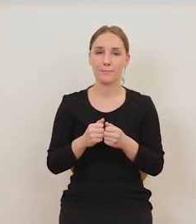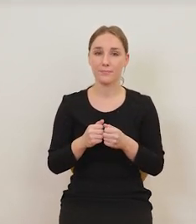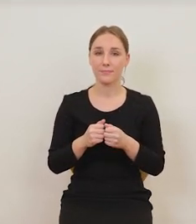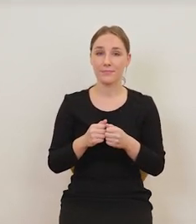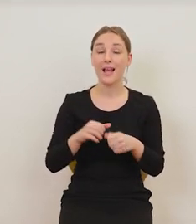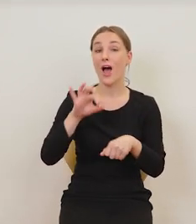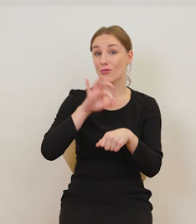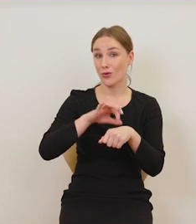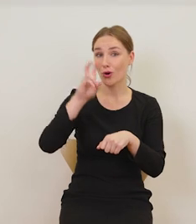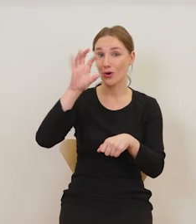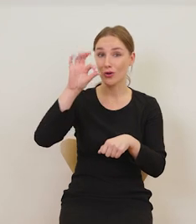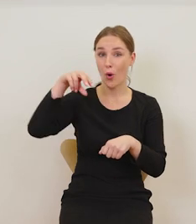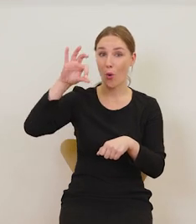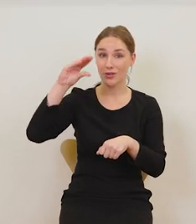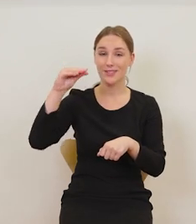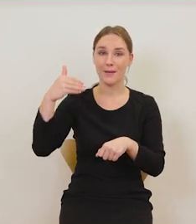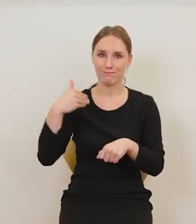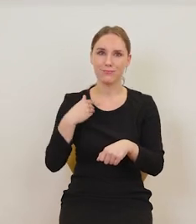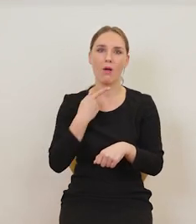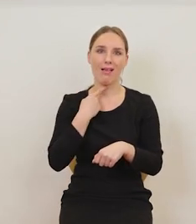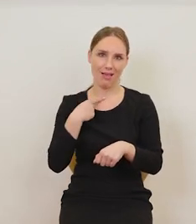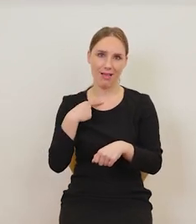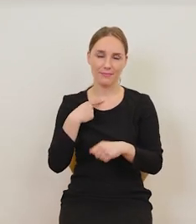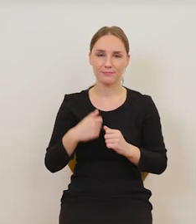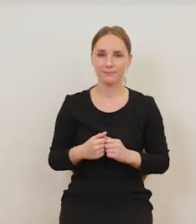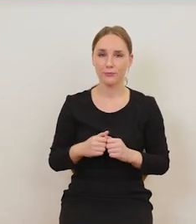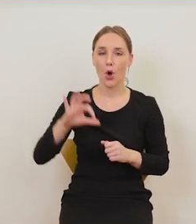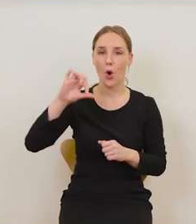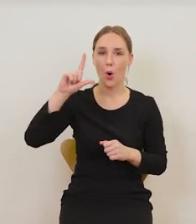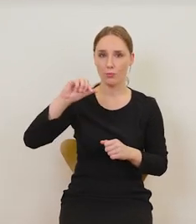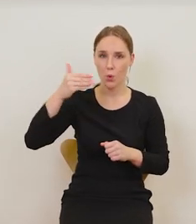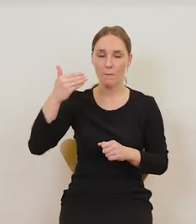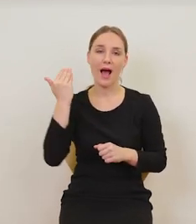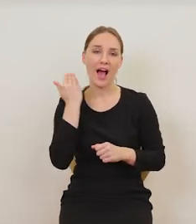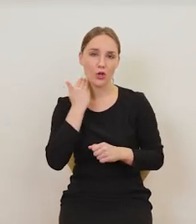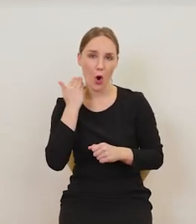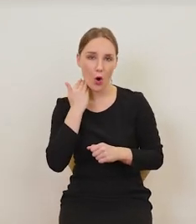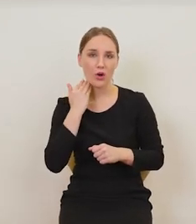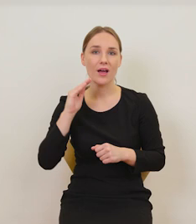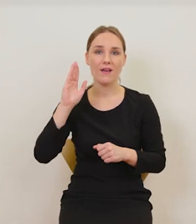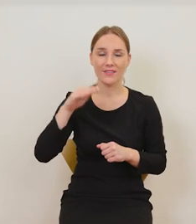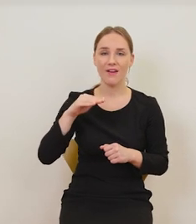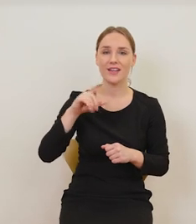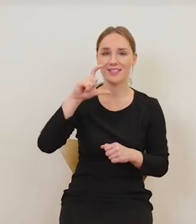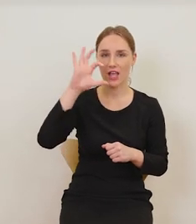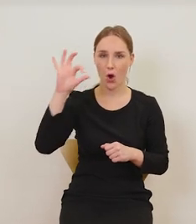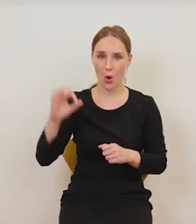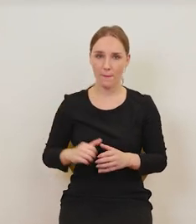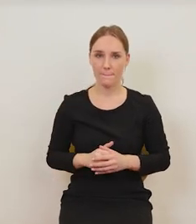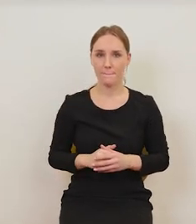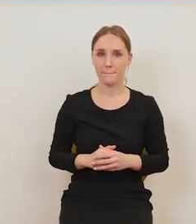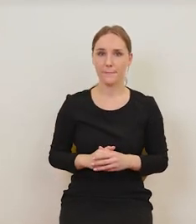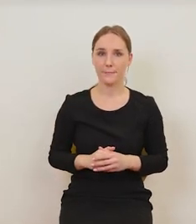od którego doktor Hausa był uzależniony. Opium, alkohol, a nawet tlenek węgla.